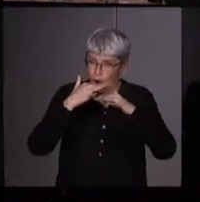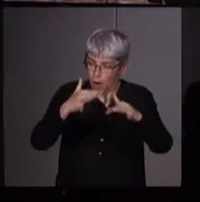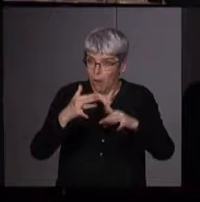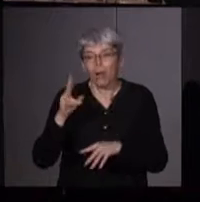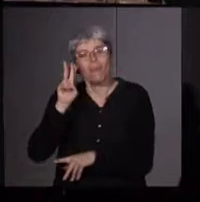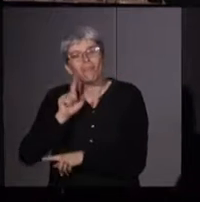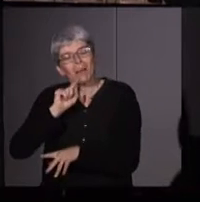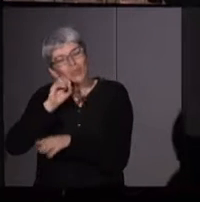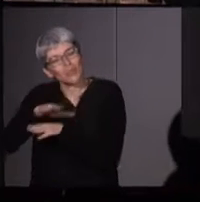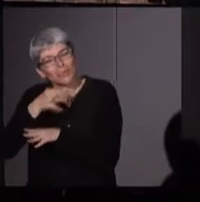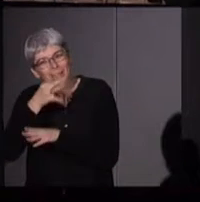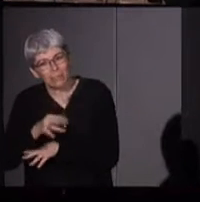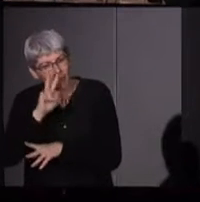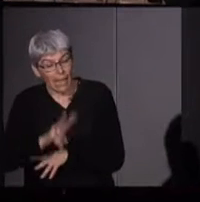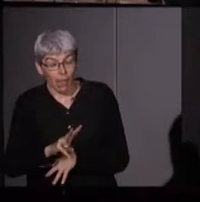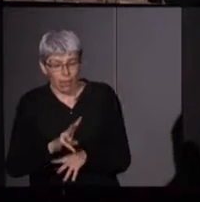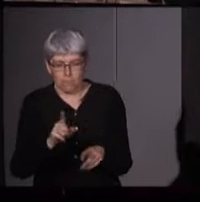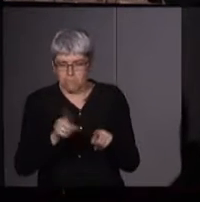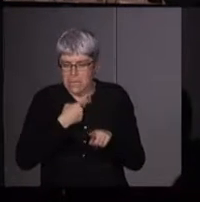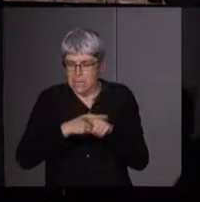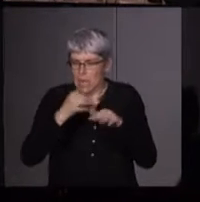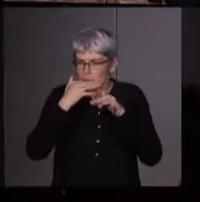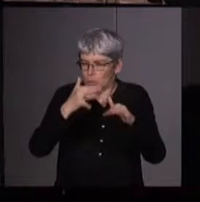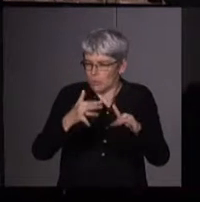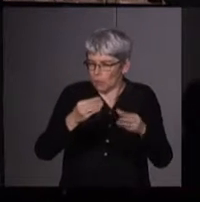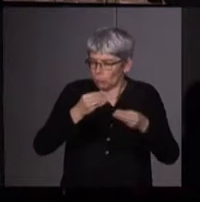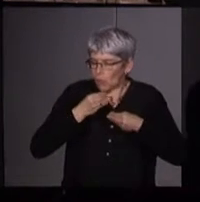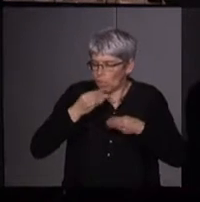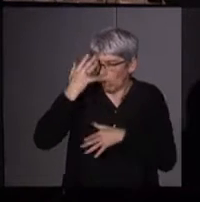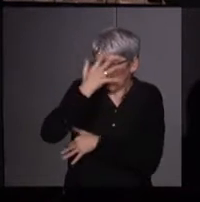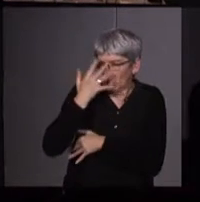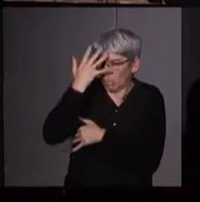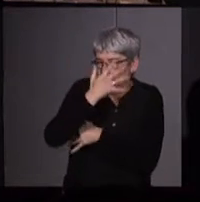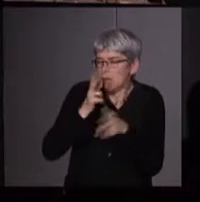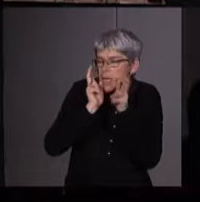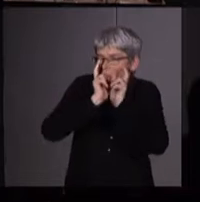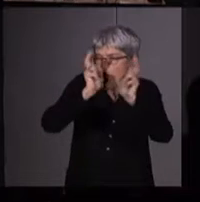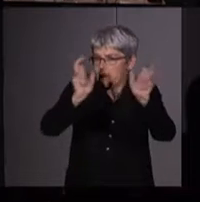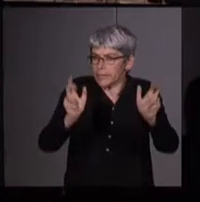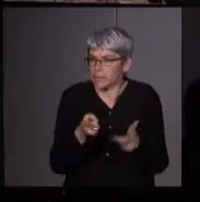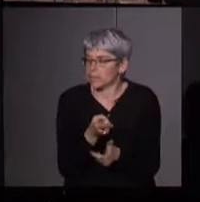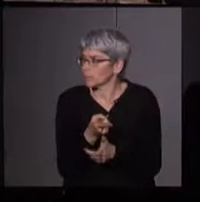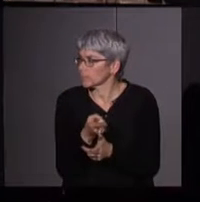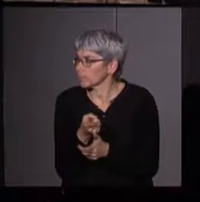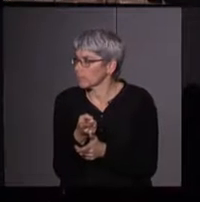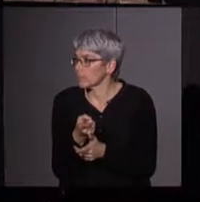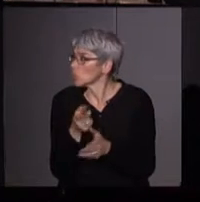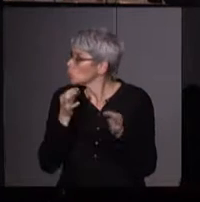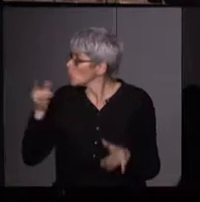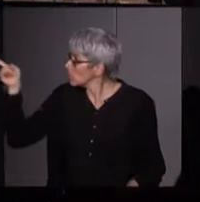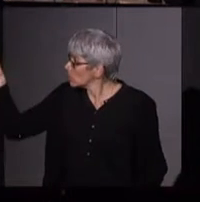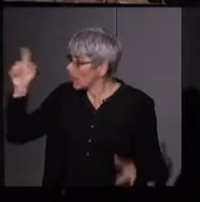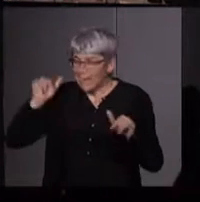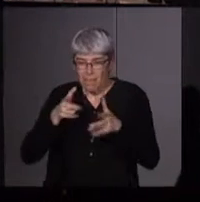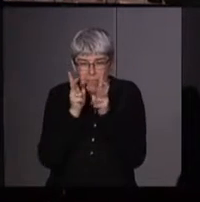journalistes, sont eerie, étranges, inquiétants. Elles hurlent aussi, et donc là, on se trouve ici,